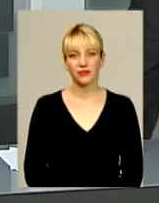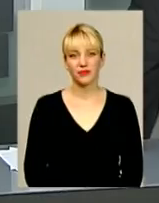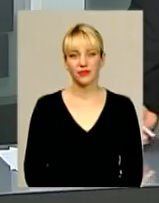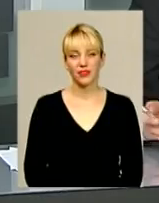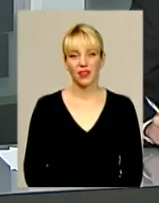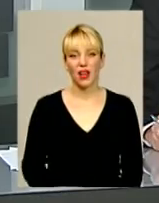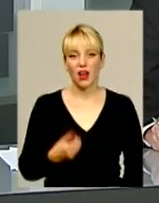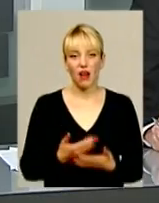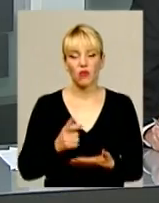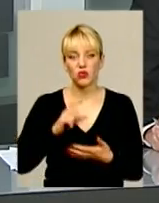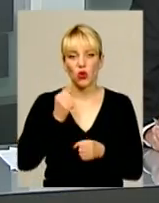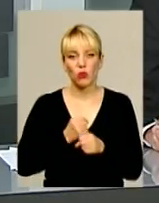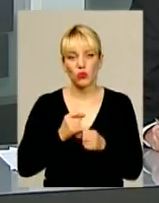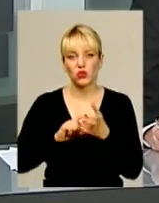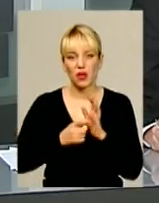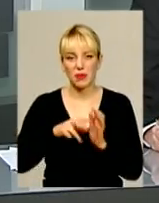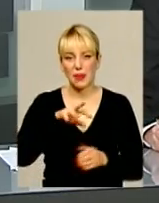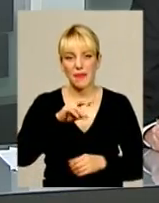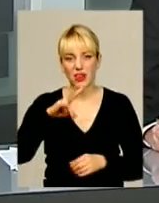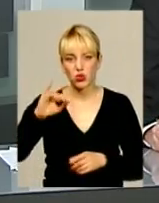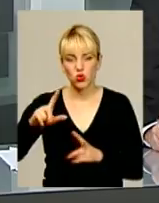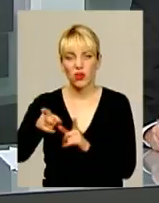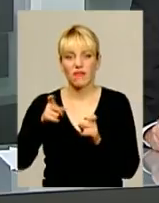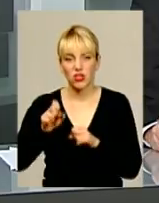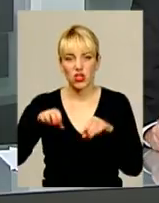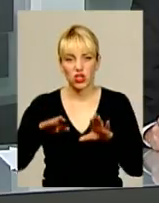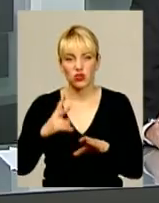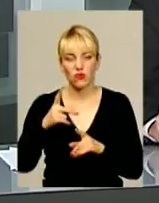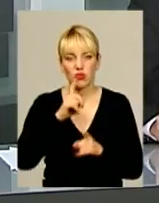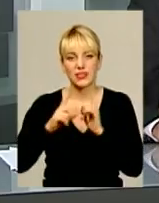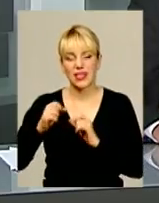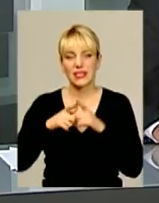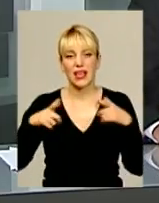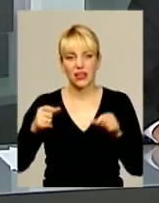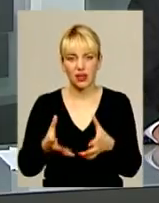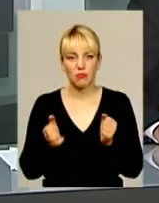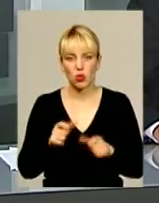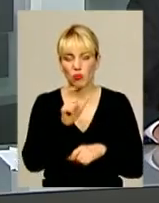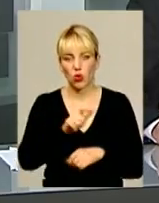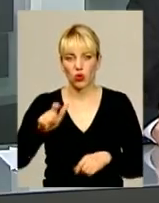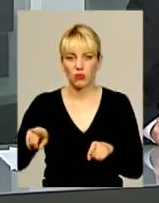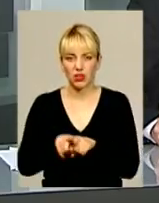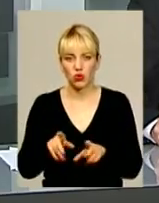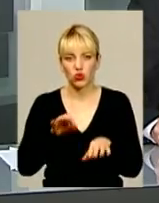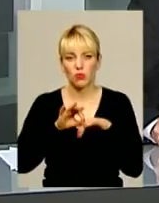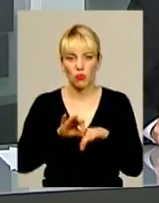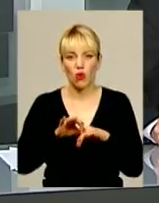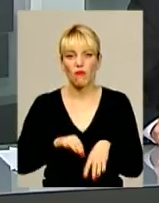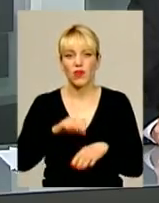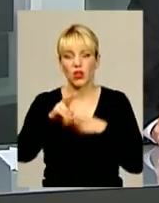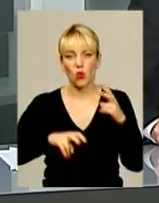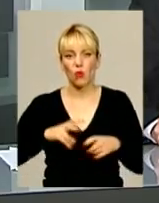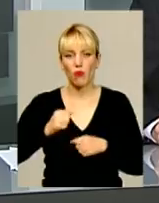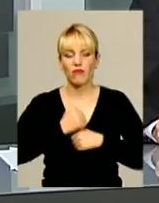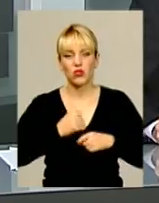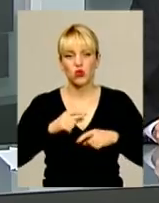А от з робочого кабінету Миколи Мельничука вилучили рішення двох сесій та картки прийому громадян. Також провели обшуки у військовій